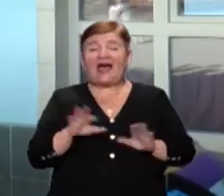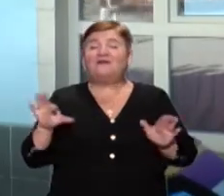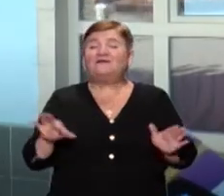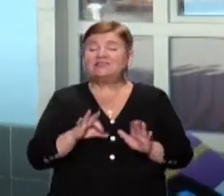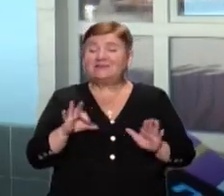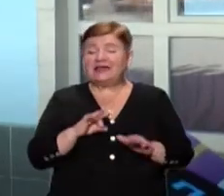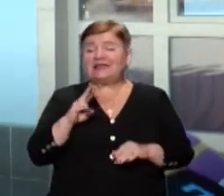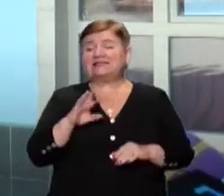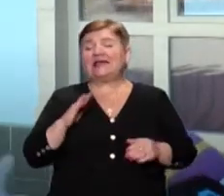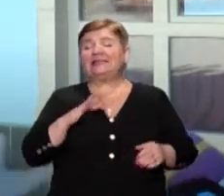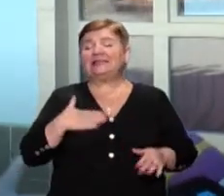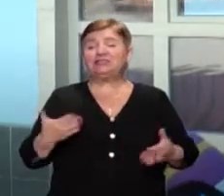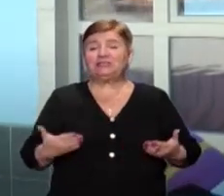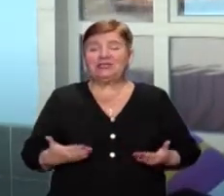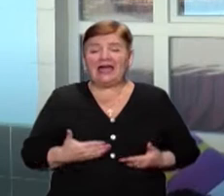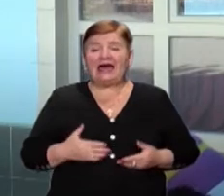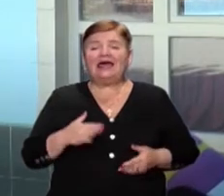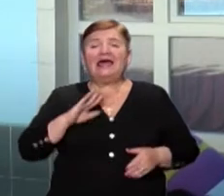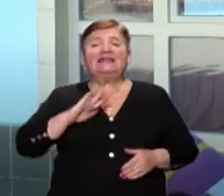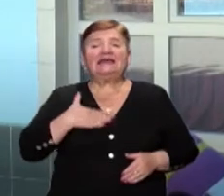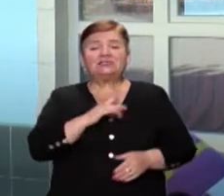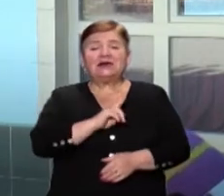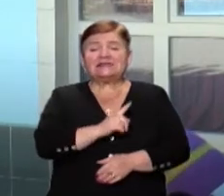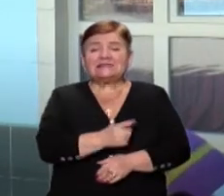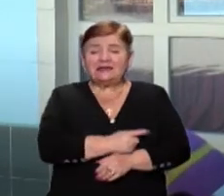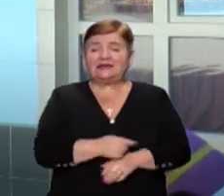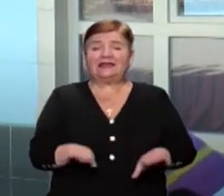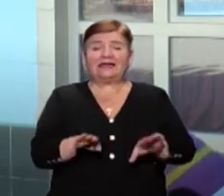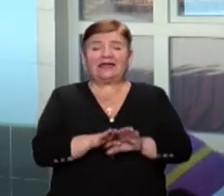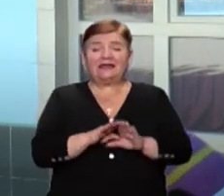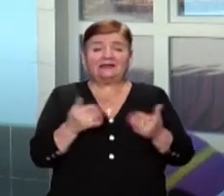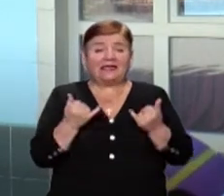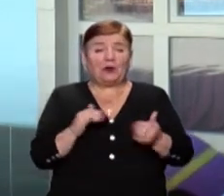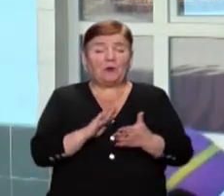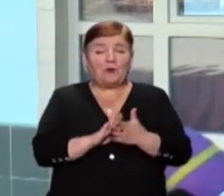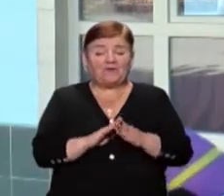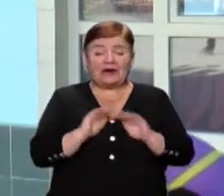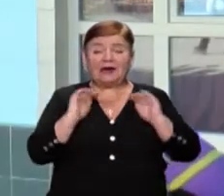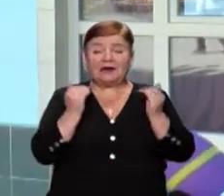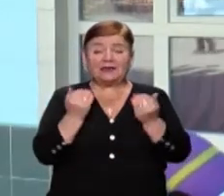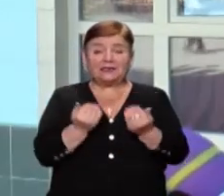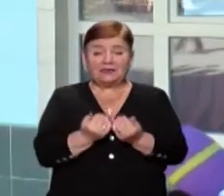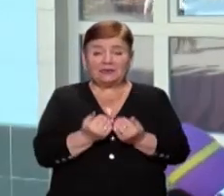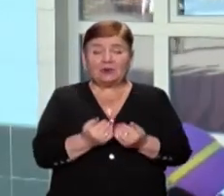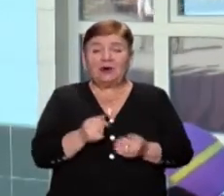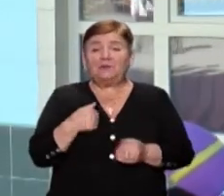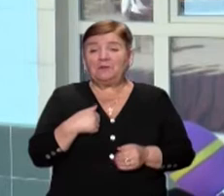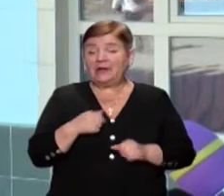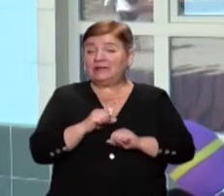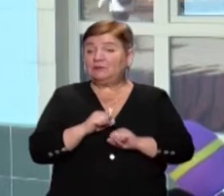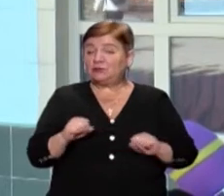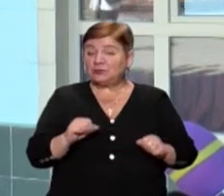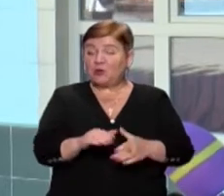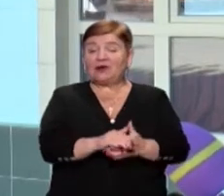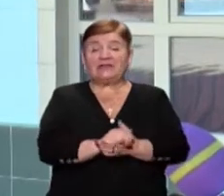життя, це наше все, можна сказати. Але все-таки для теперішніх умовах карантину, те, як ми не можемо якийсь